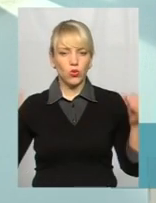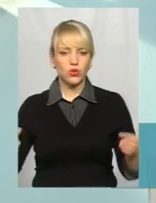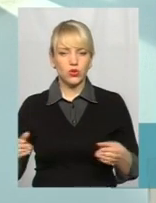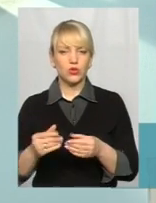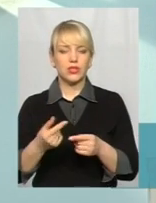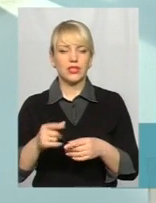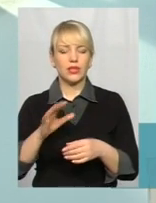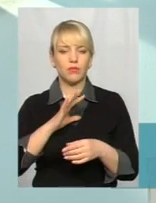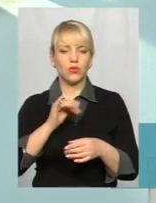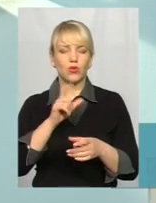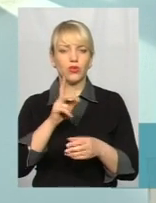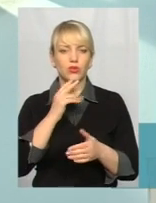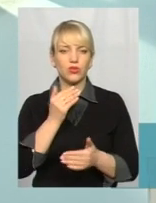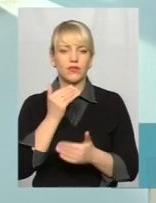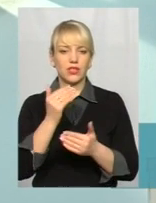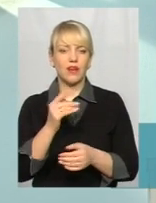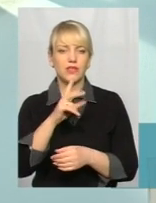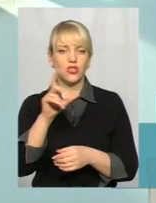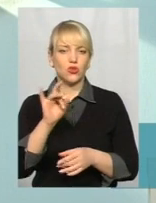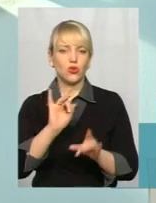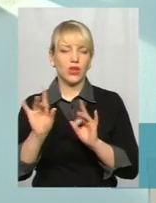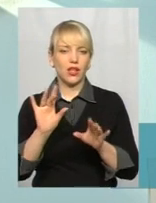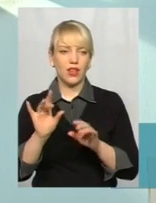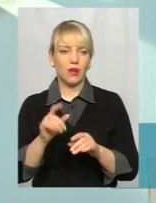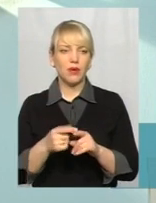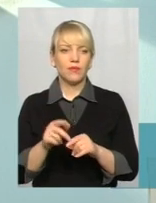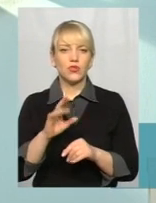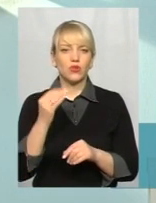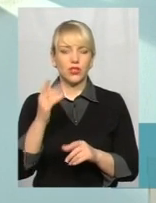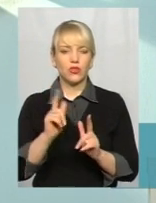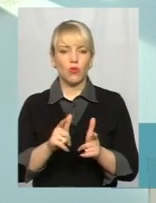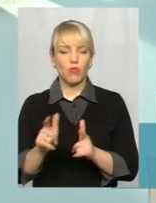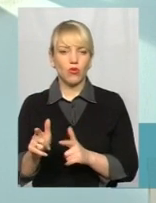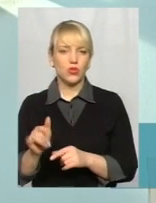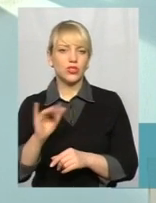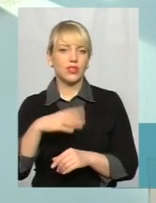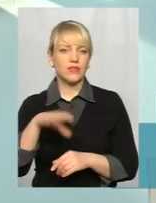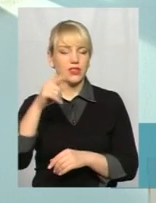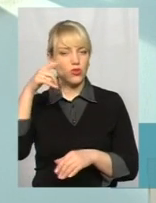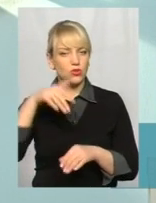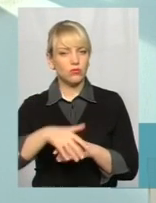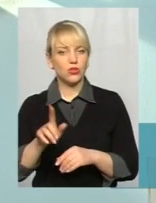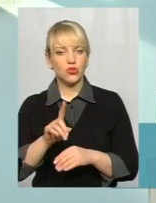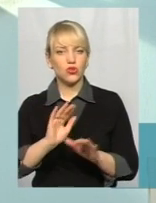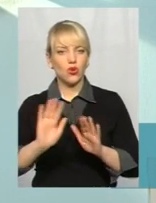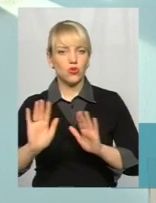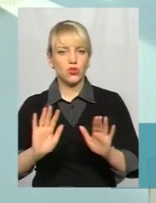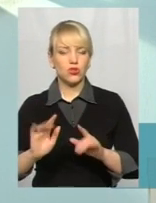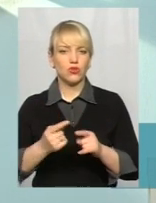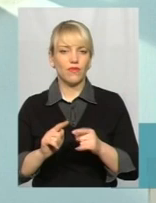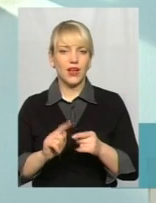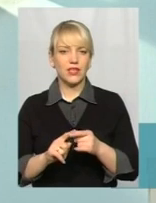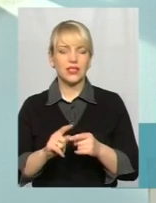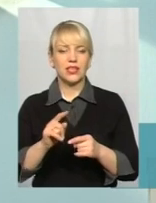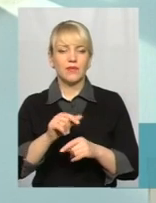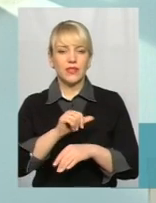зверталися щодо розміщення цієї зовнішньої реклами, щодо їхнього погодження. Всі розуміють, що розташування цієї зовнішньої реклами є